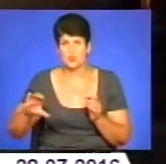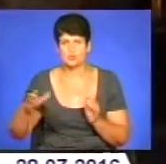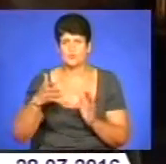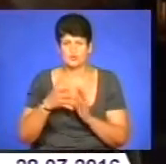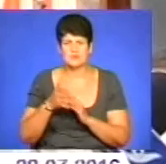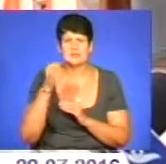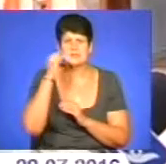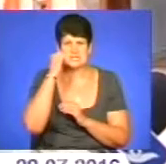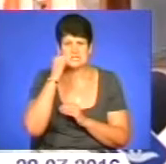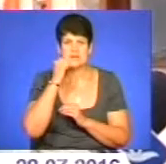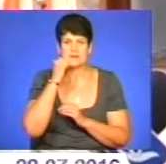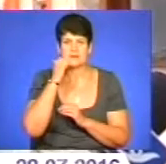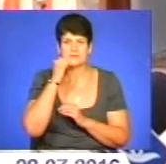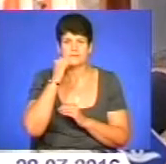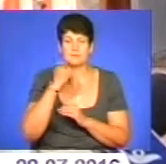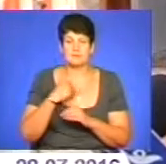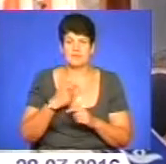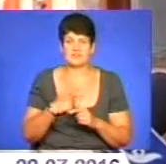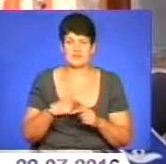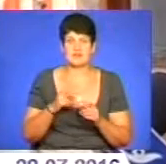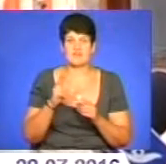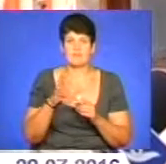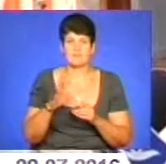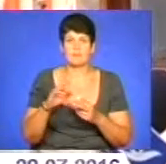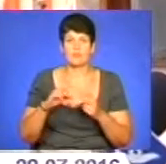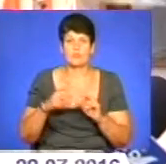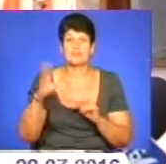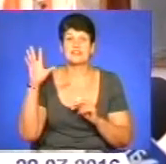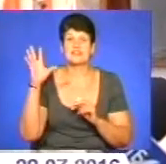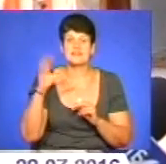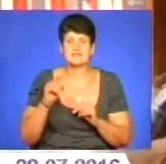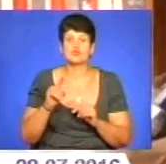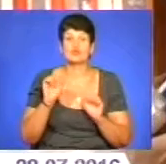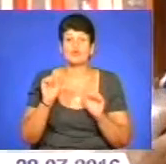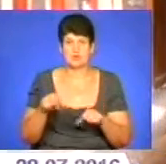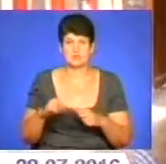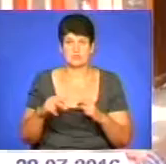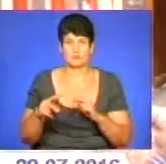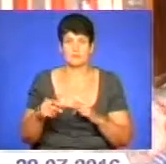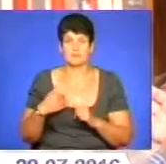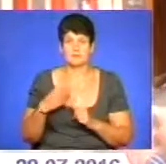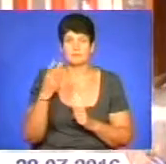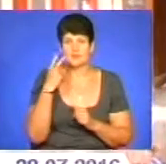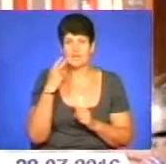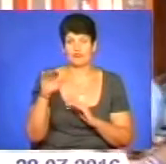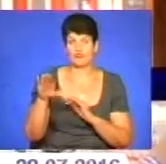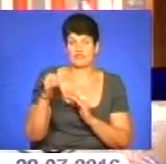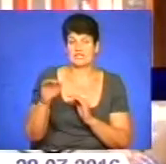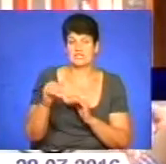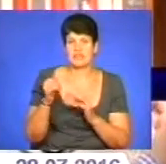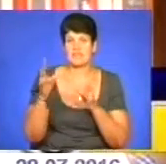які вони старі. І ми в себе в квартирі поміняли все, що можна було поміняти. Ми постійно визиваємо аварійну,